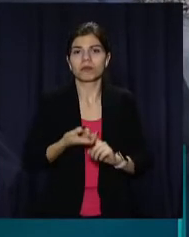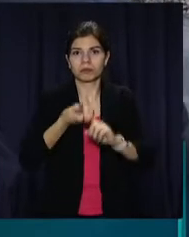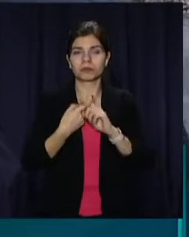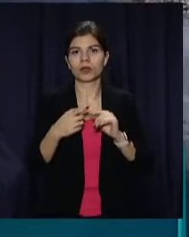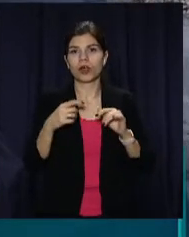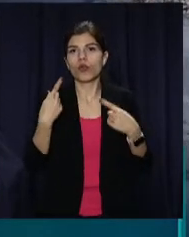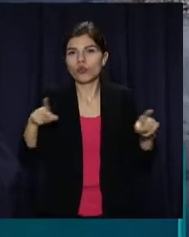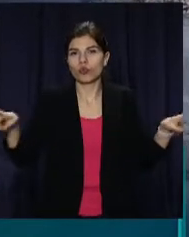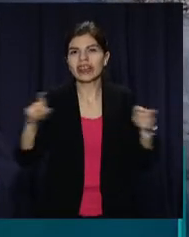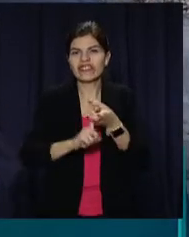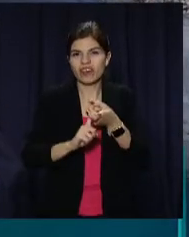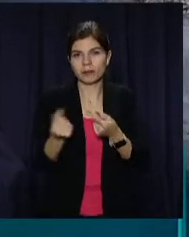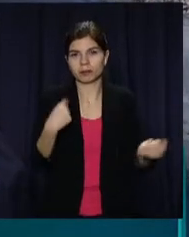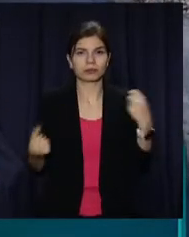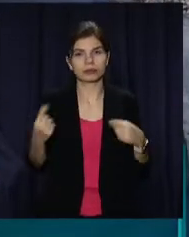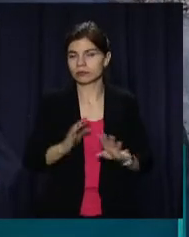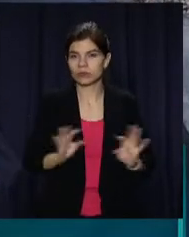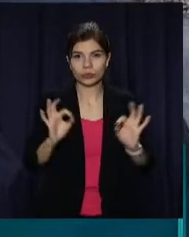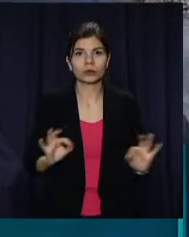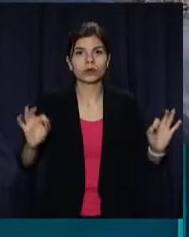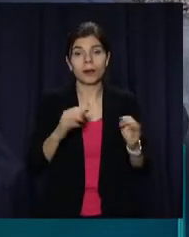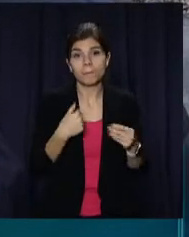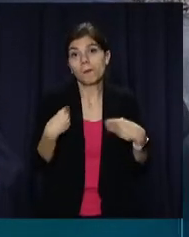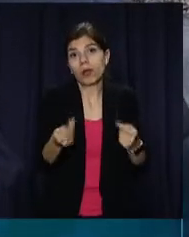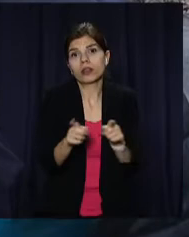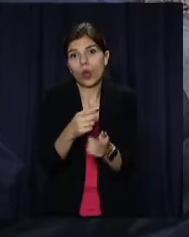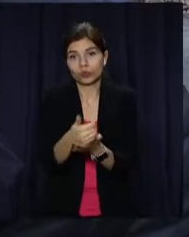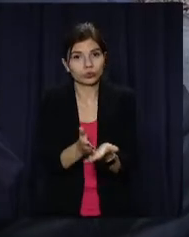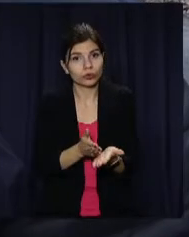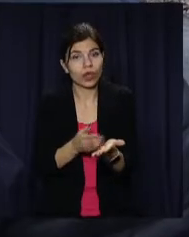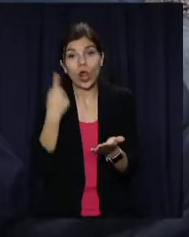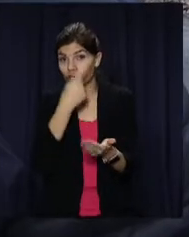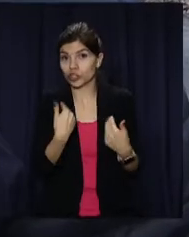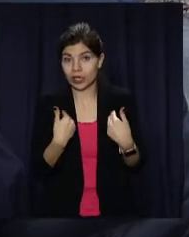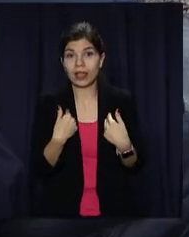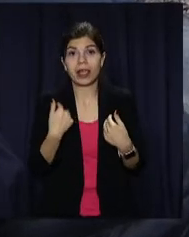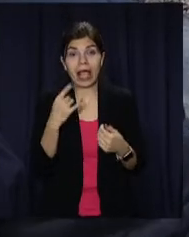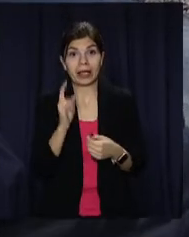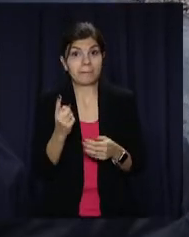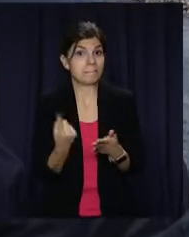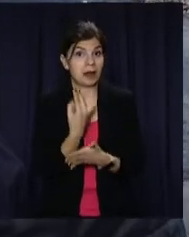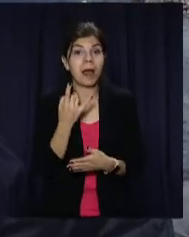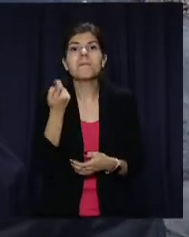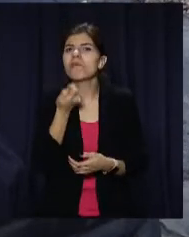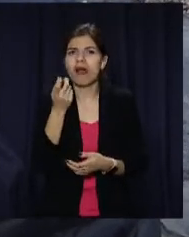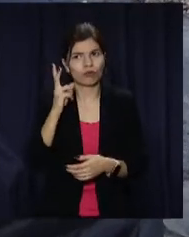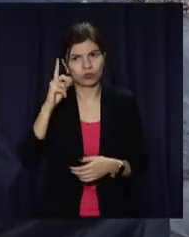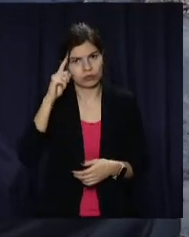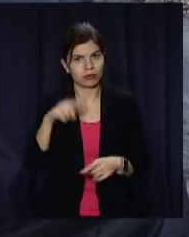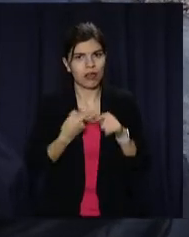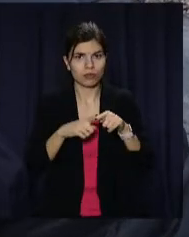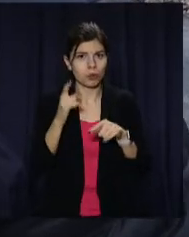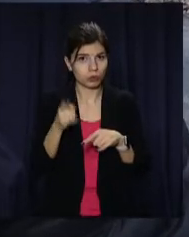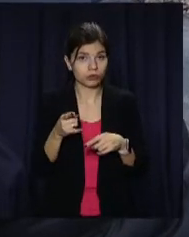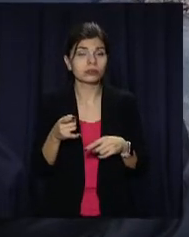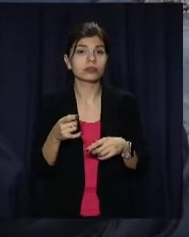можливості заболіти. Ми передоставляємо таку услугу. Лічно я йду перший раз, мало хто знає про поїздки,